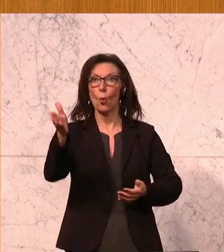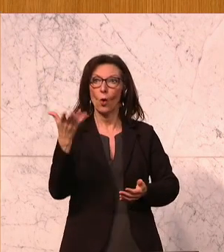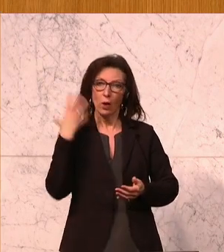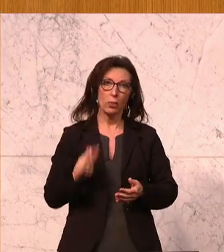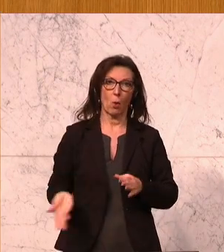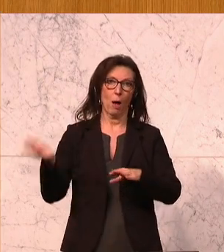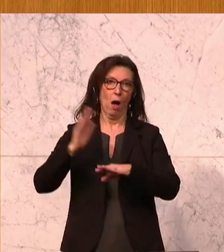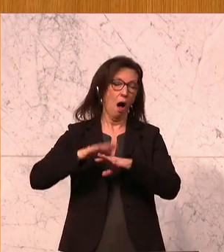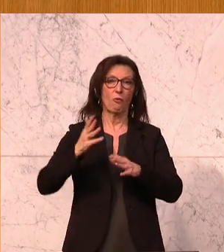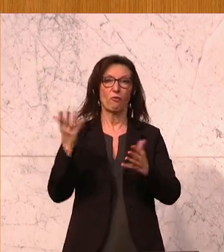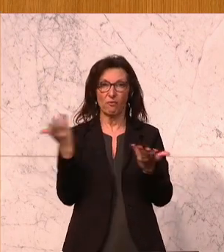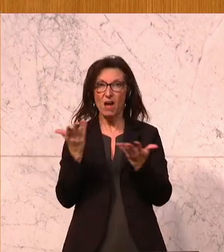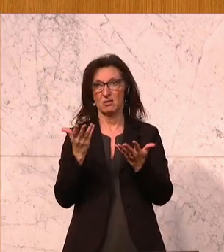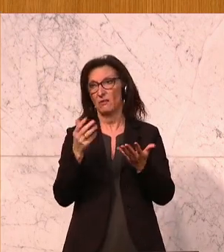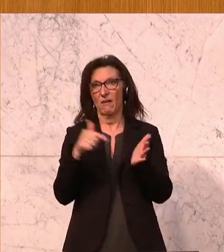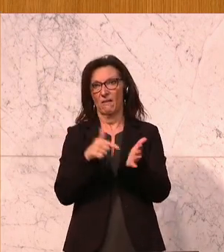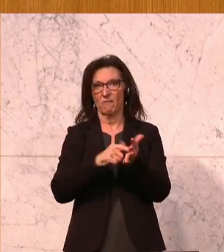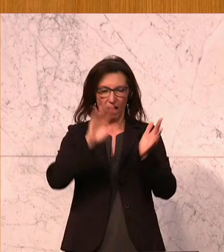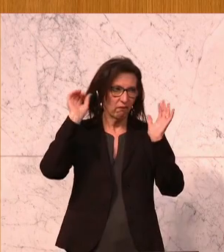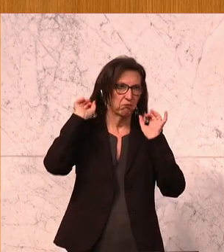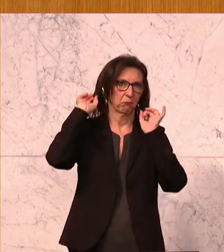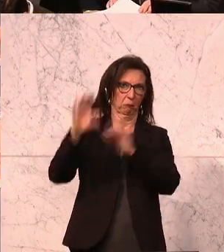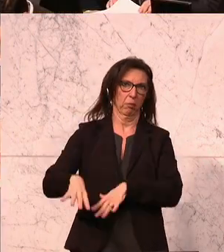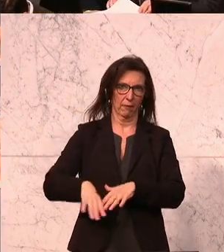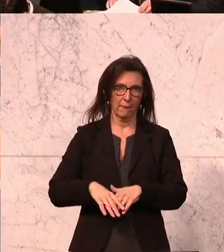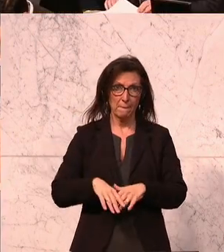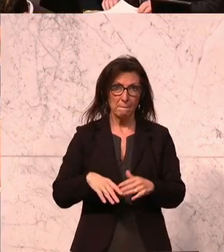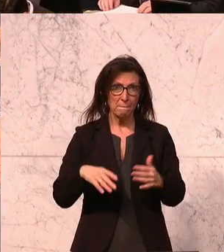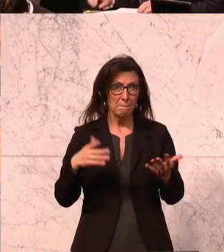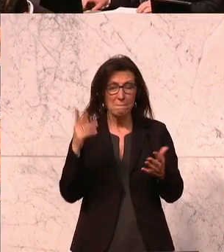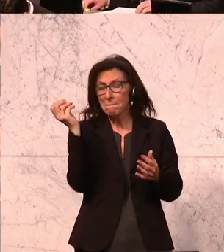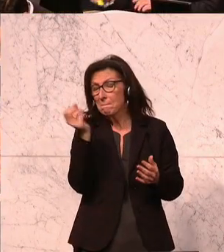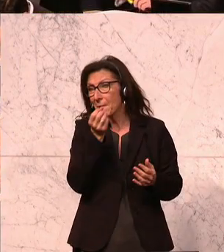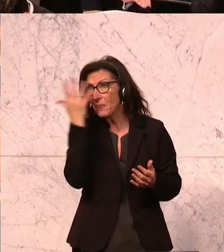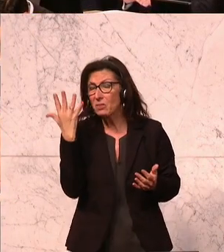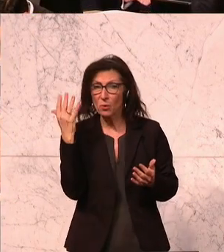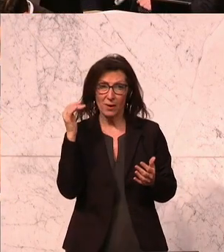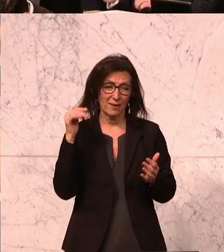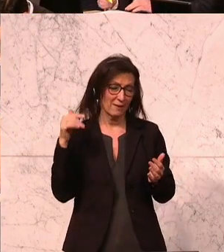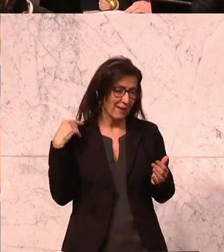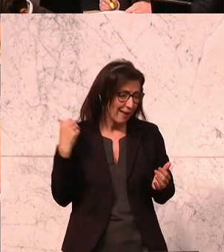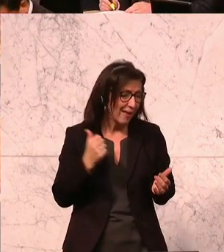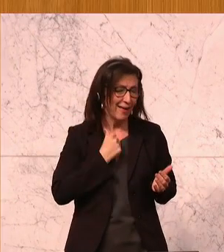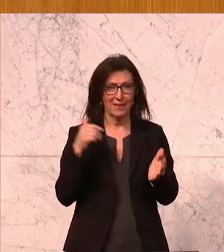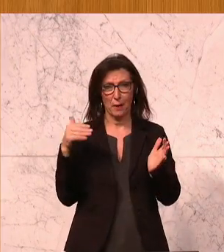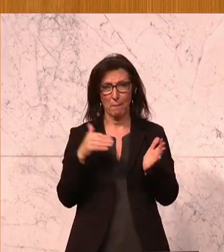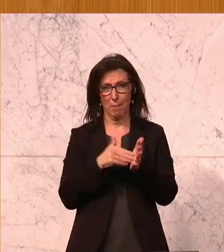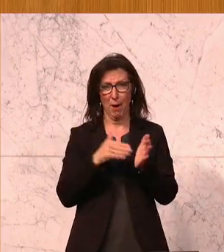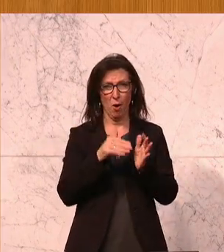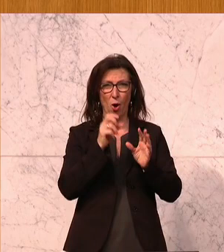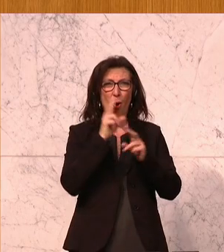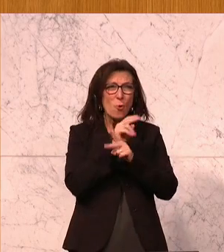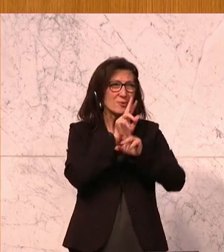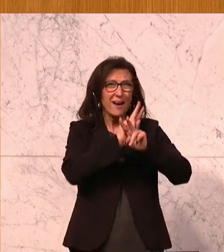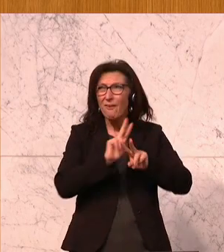im Stich lassen. Und natürlich brauchen wir endlich flächendeckende,